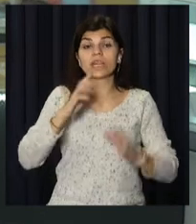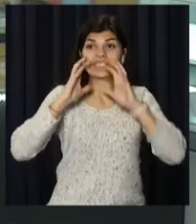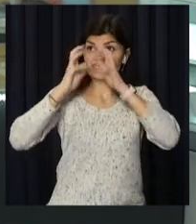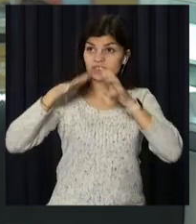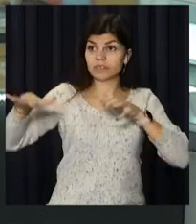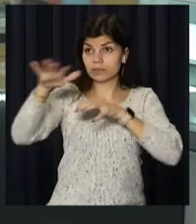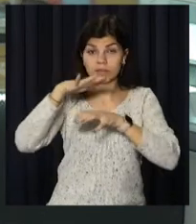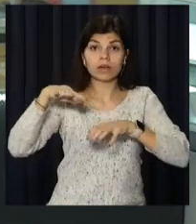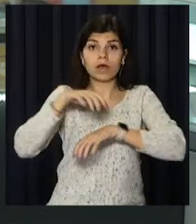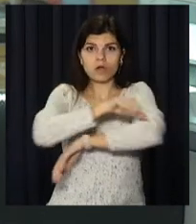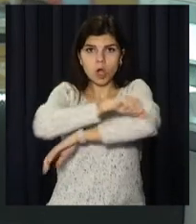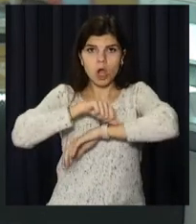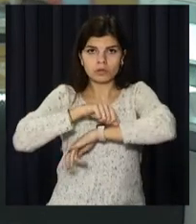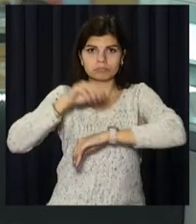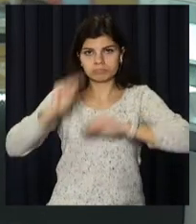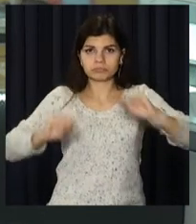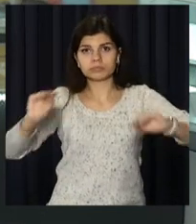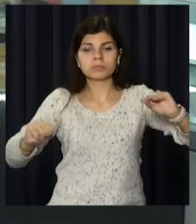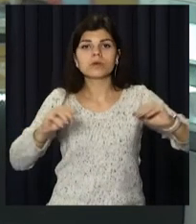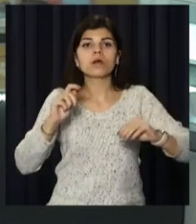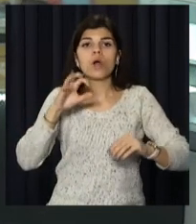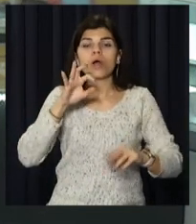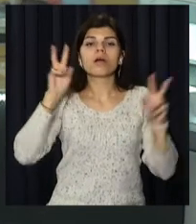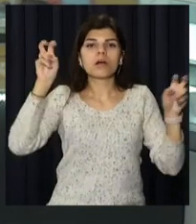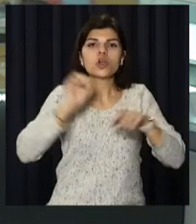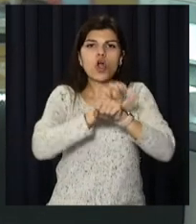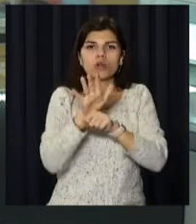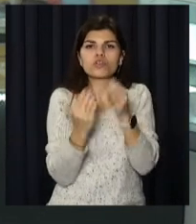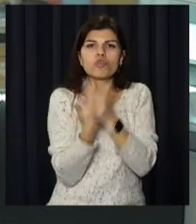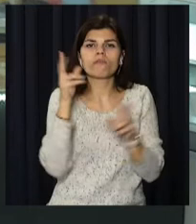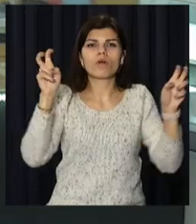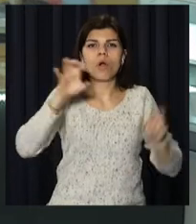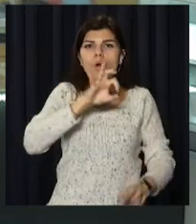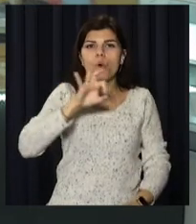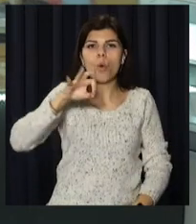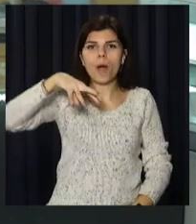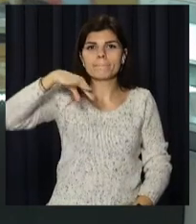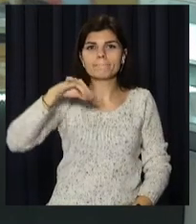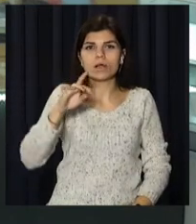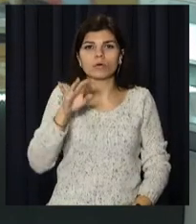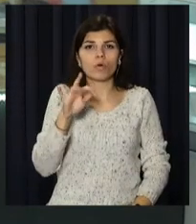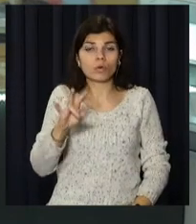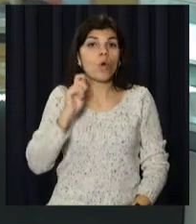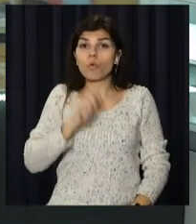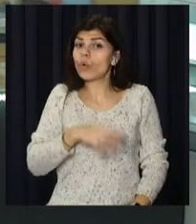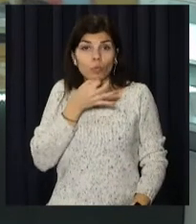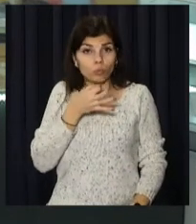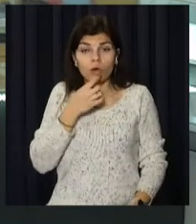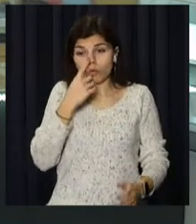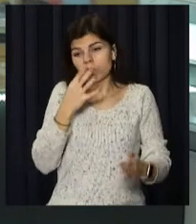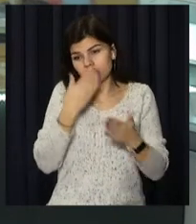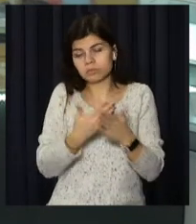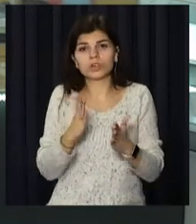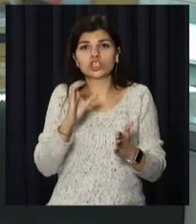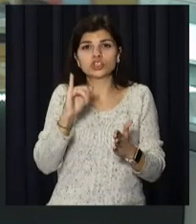нового штаму коронавірусу Омікрон. В Україні його поки не виявляли, але фахівці прогнозують, що він дістанеться нас наприкінці січня